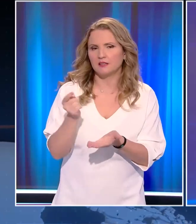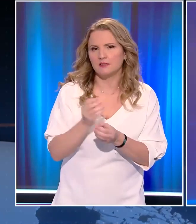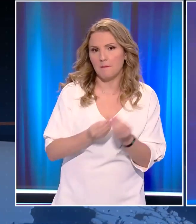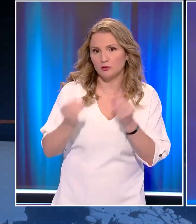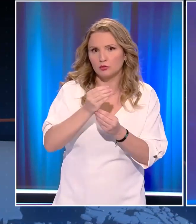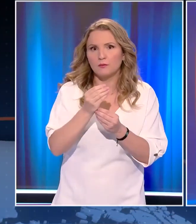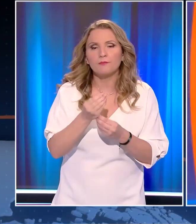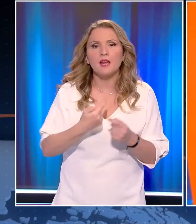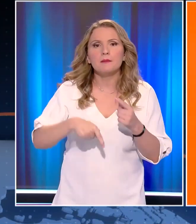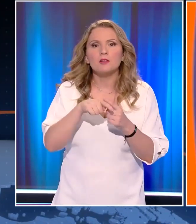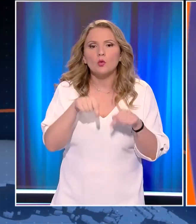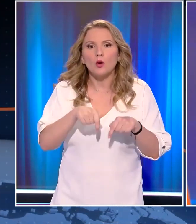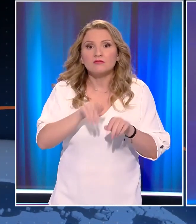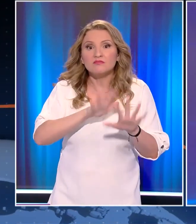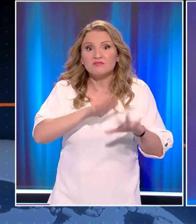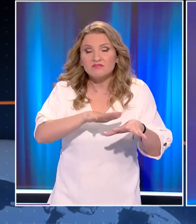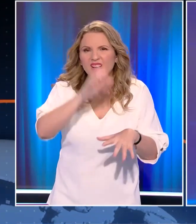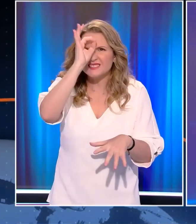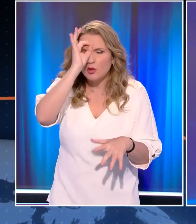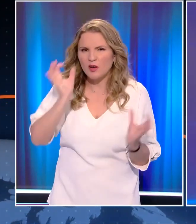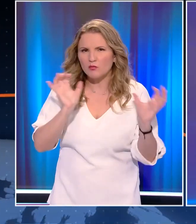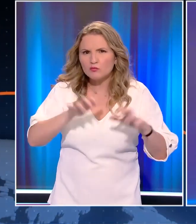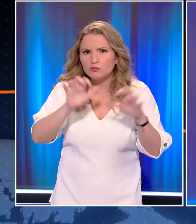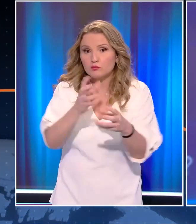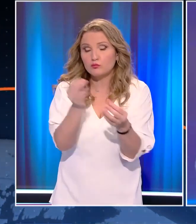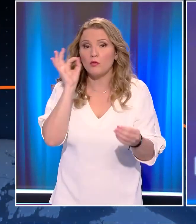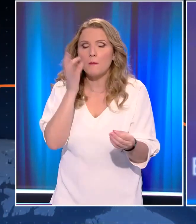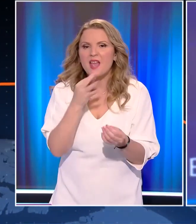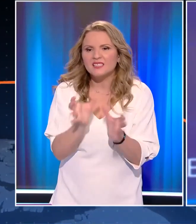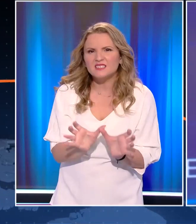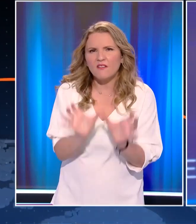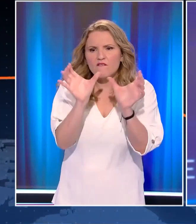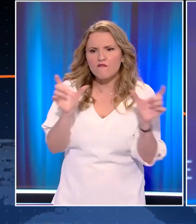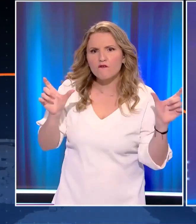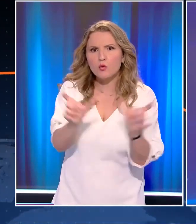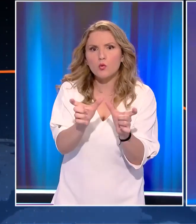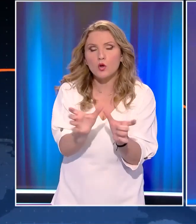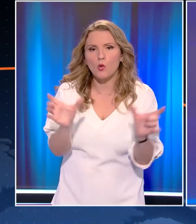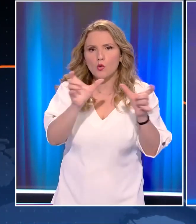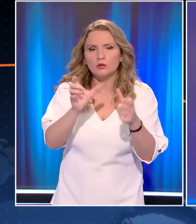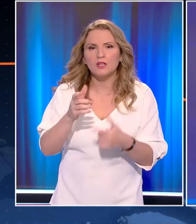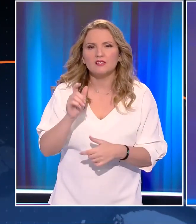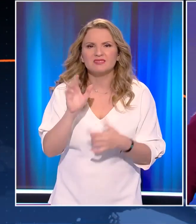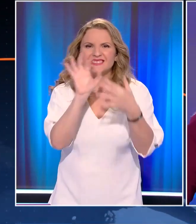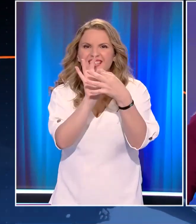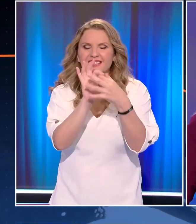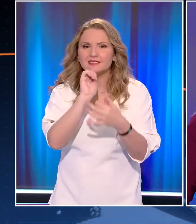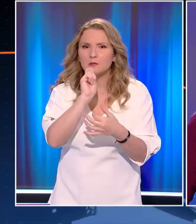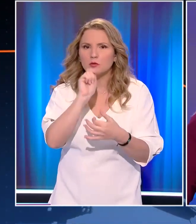Σε κλειώδια δηλωτών αλλά και αστυνομικών βρίσκεται η Θεσσαλονίκη θυμίζοντας φρούριο. Την εικόνα μας δίνει ο Άρης Κουτσιούκης.